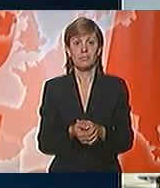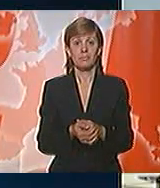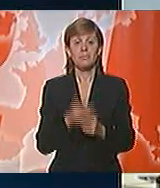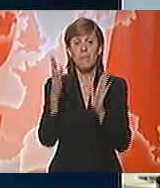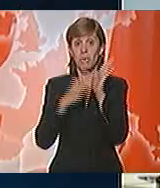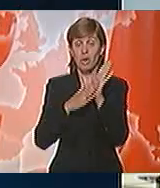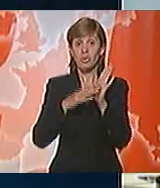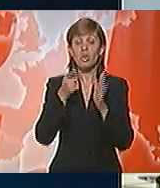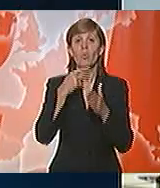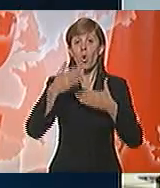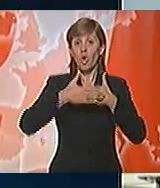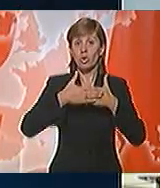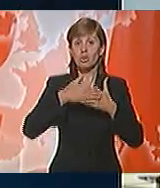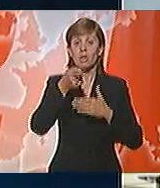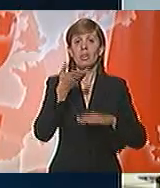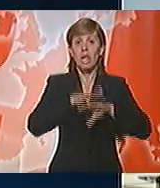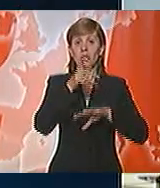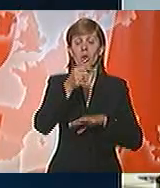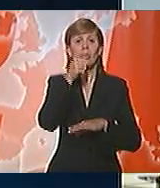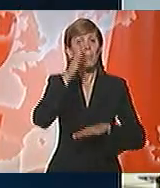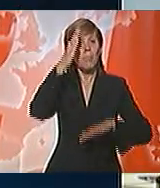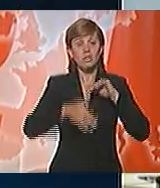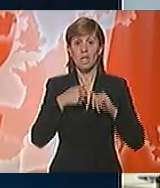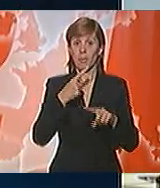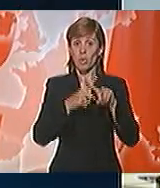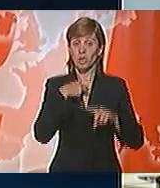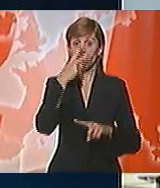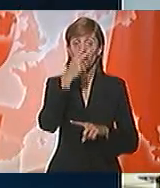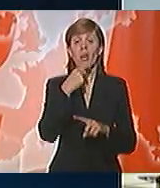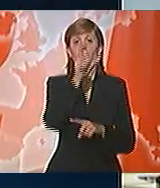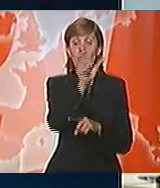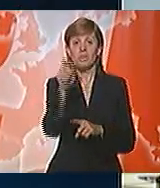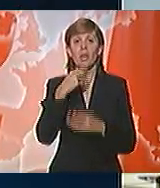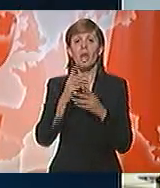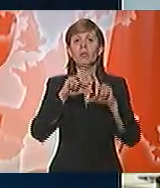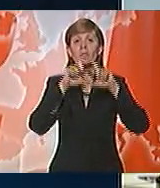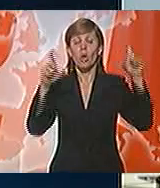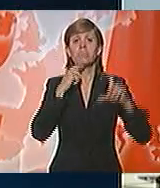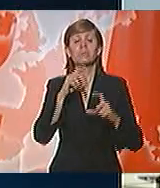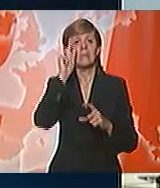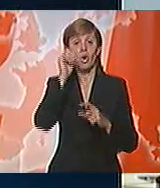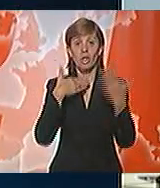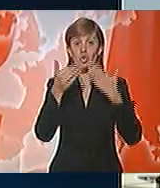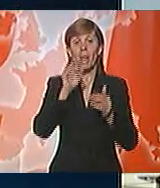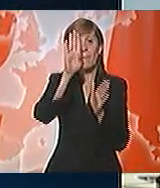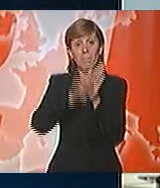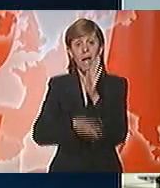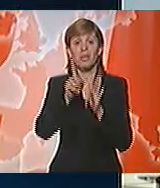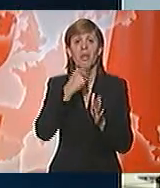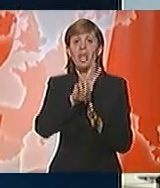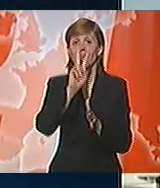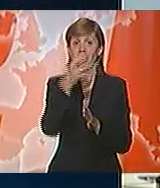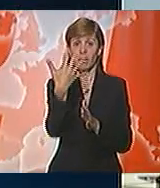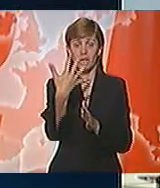Miloše, u odnosu na to kada smo poslednji put videli poslanike u ovom zdanju u Domu Narodne Skupštine, sad ih ima nešto manje, dakle nije tu